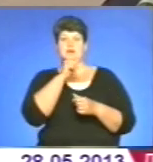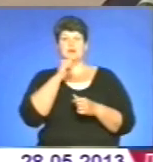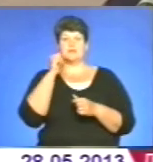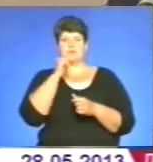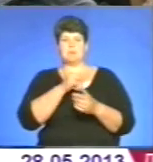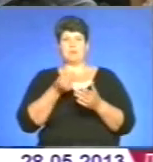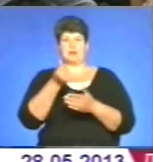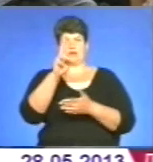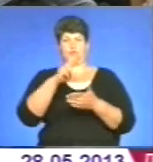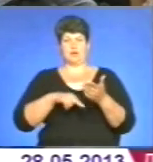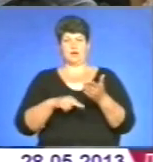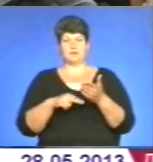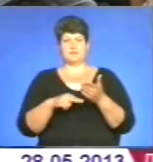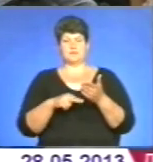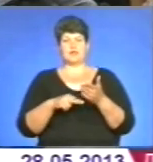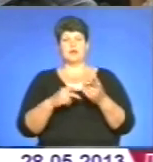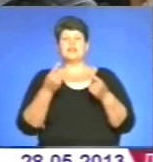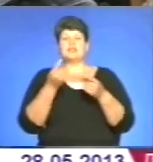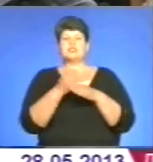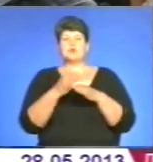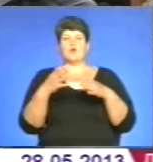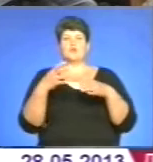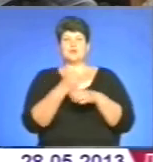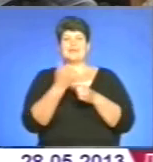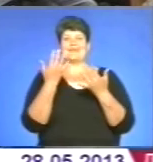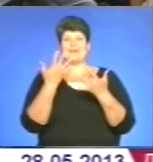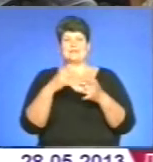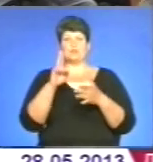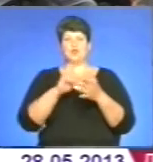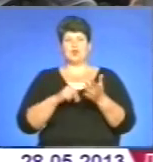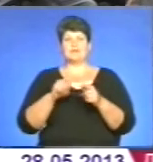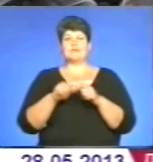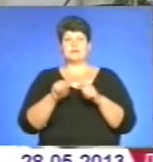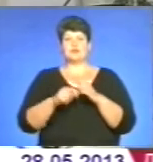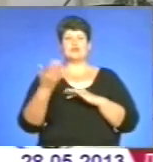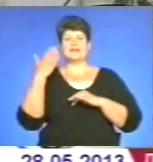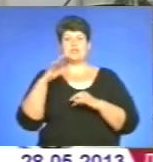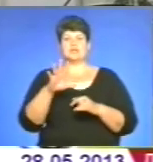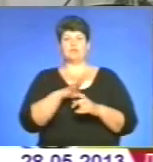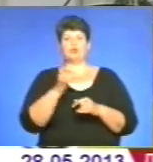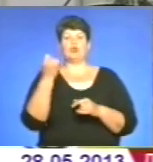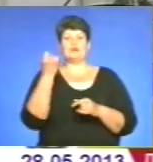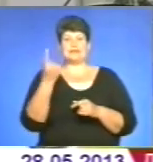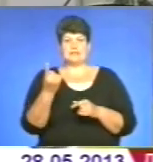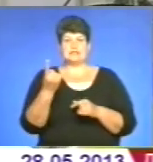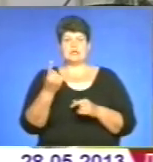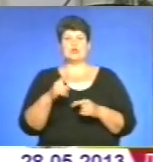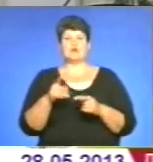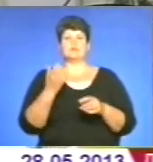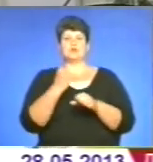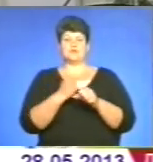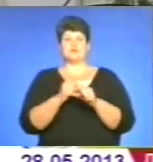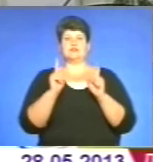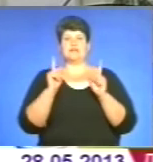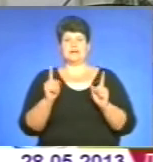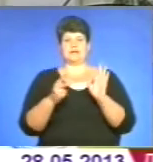податків. Частково скоротять кількість податкових інспекцій. Якщо раніше їх на Тернопільщині було 11, то функціонуватимуть 7.